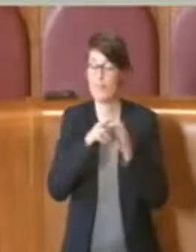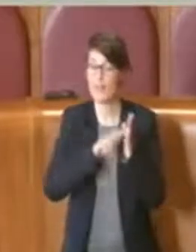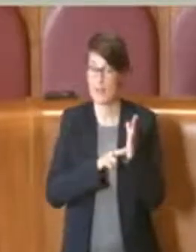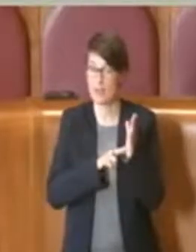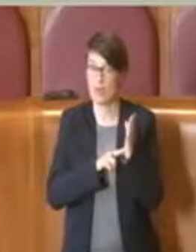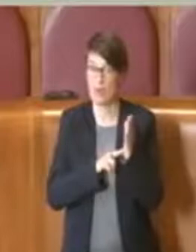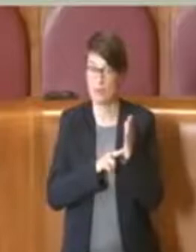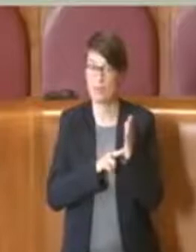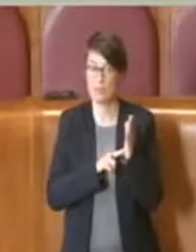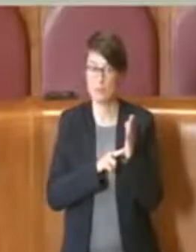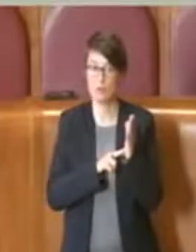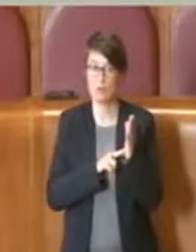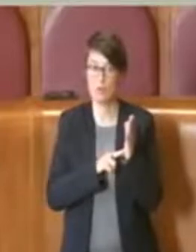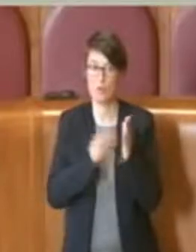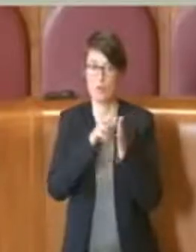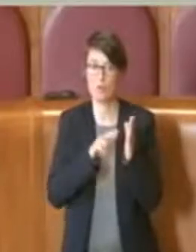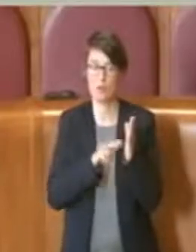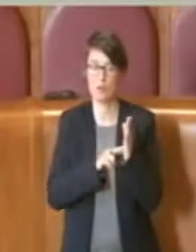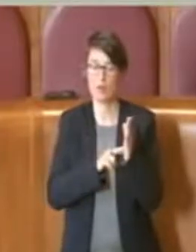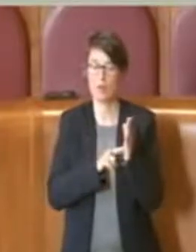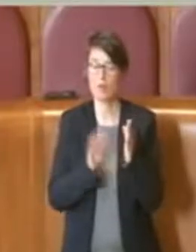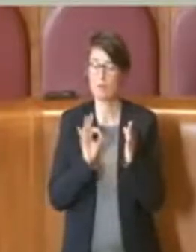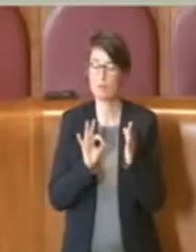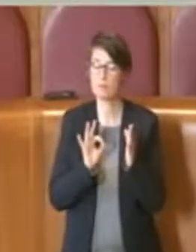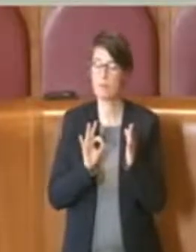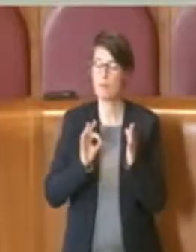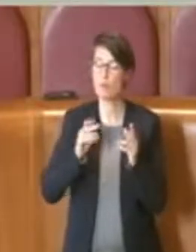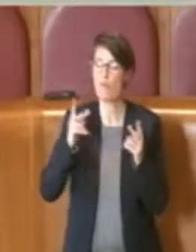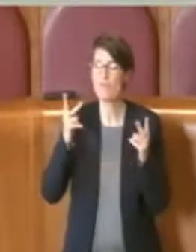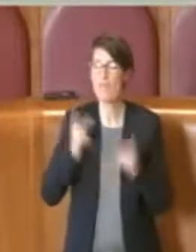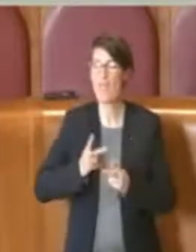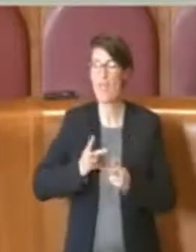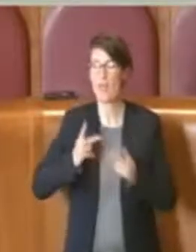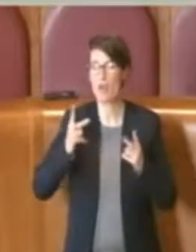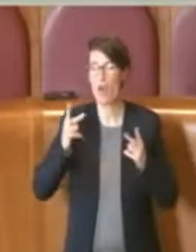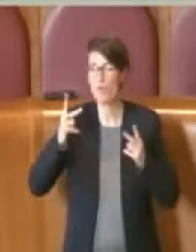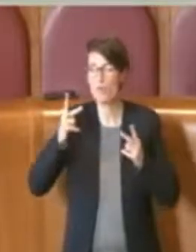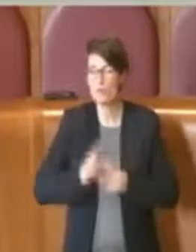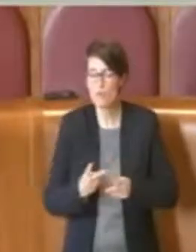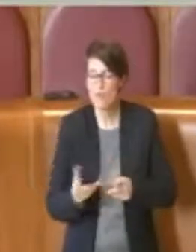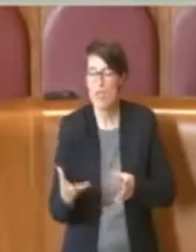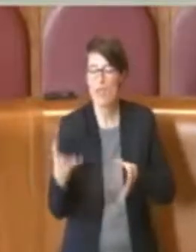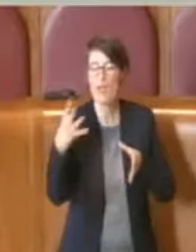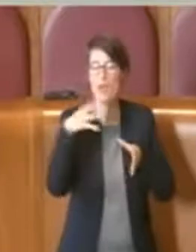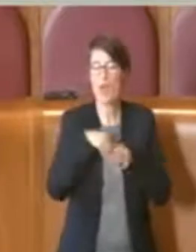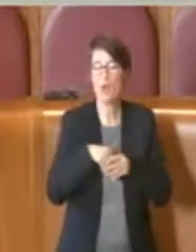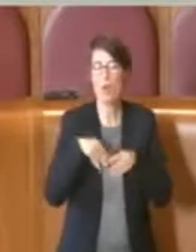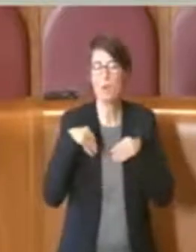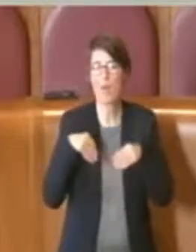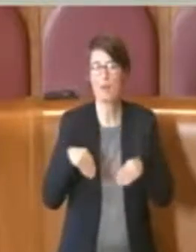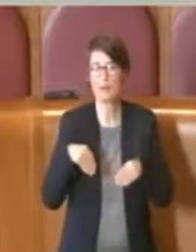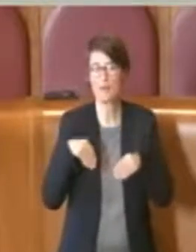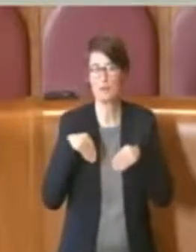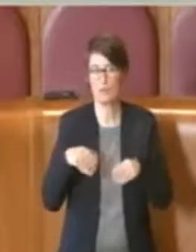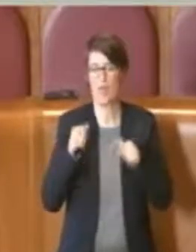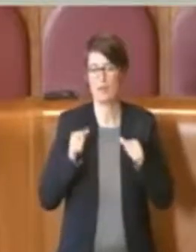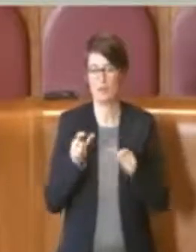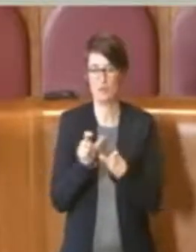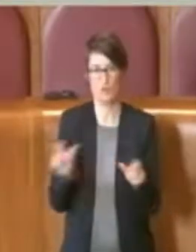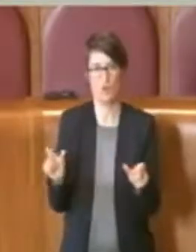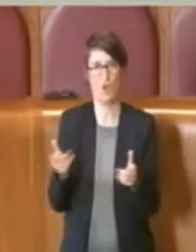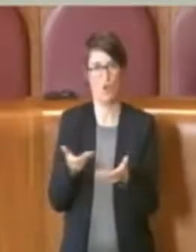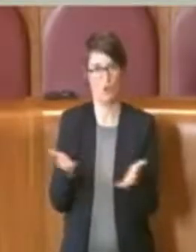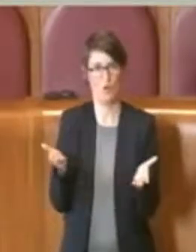è un regolamento veramente partecipato, veramente voluto dal basso. Ed è una cosa